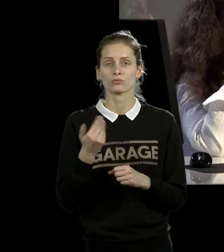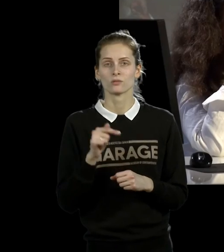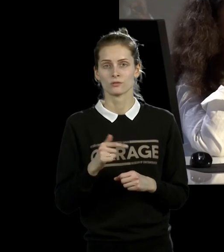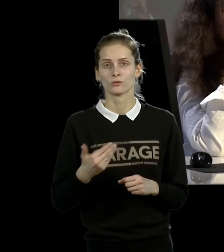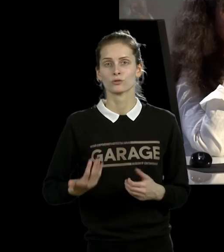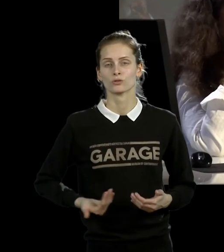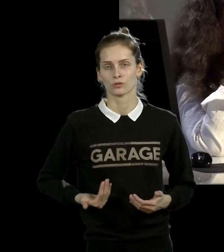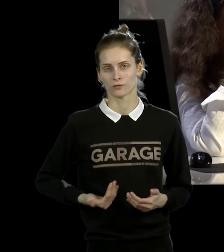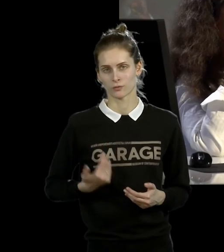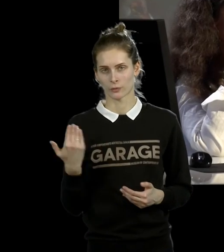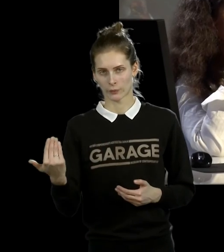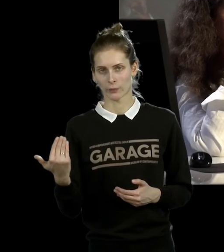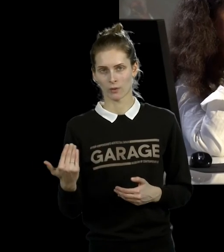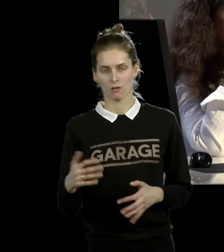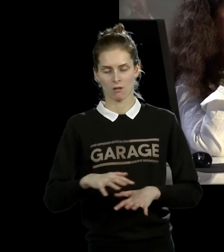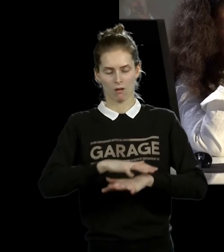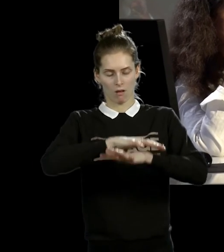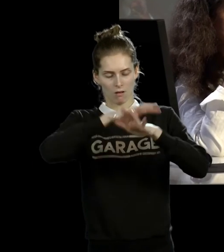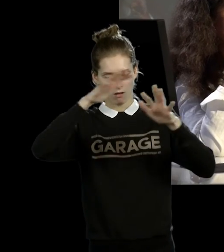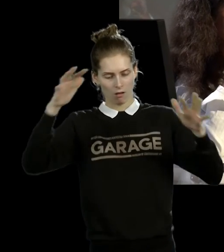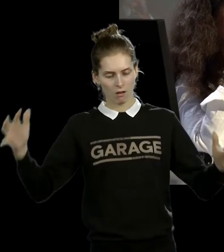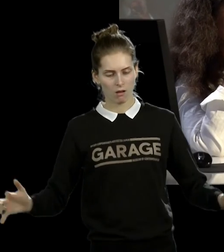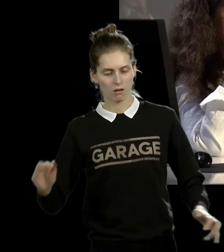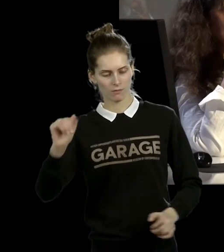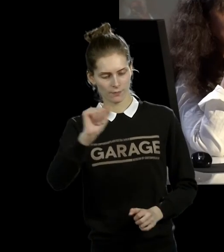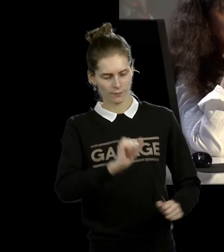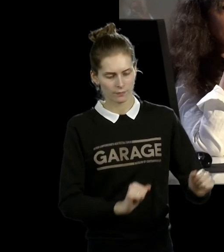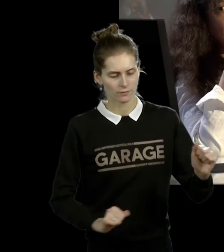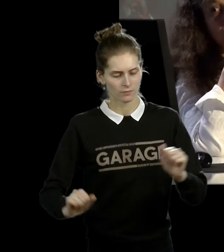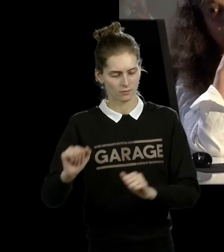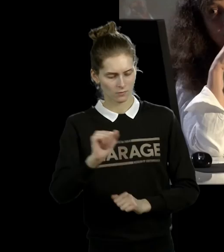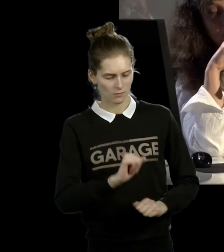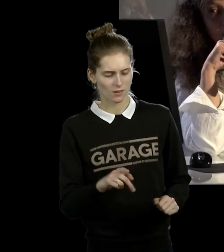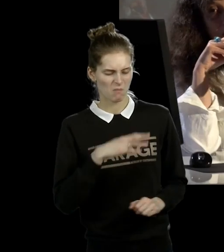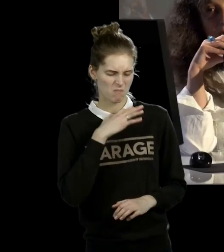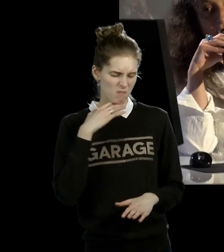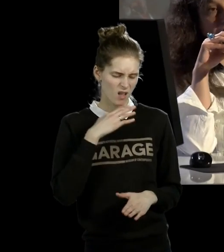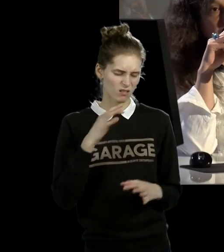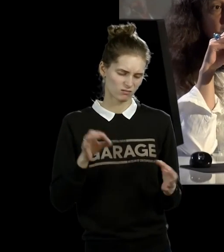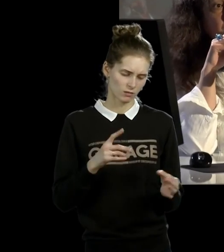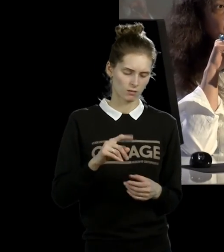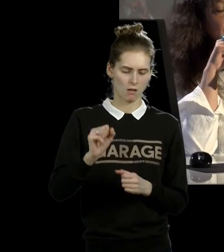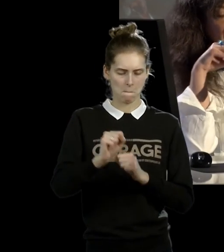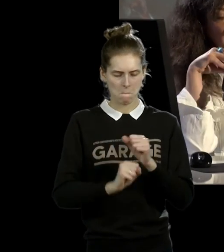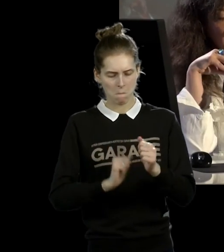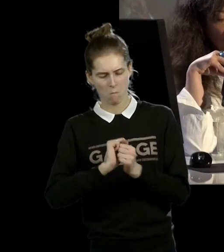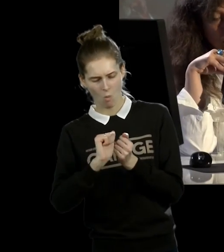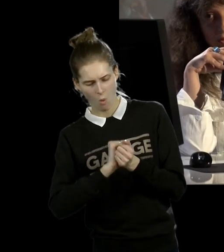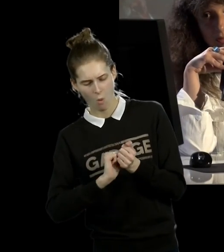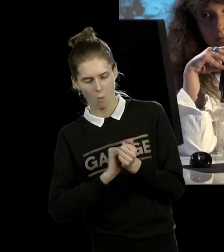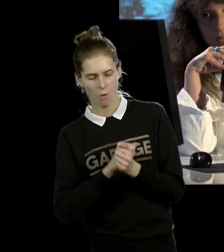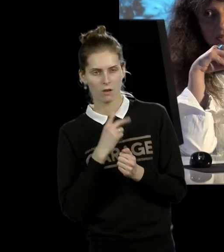но эта кость, это огромная гора этих костей, которые окровавленные, с остатками мяса, и помимо вот этой достаточно красивой и